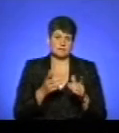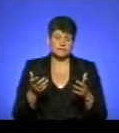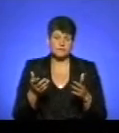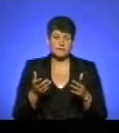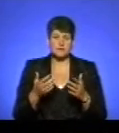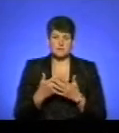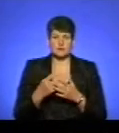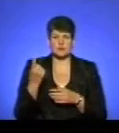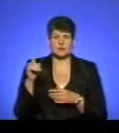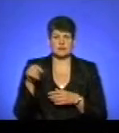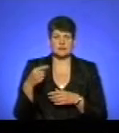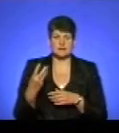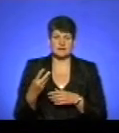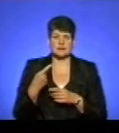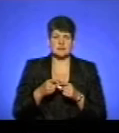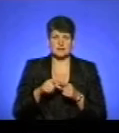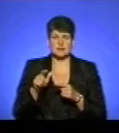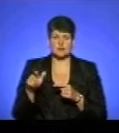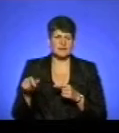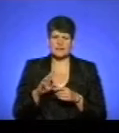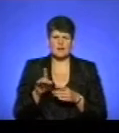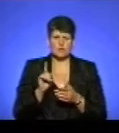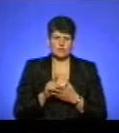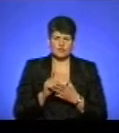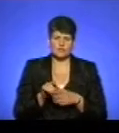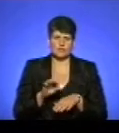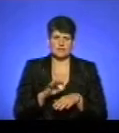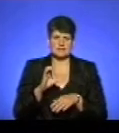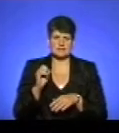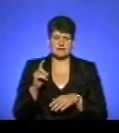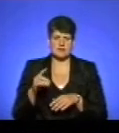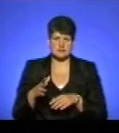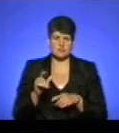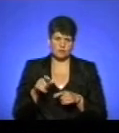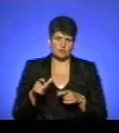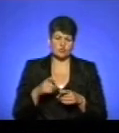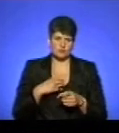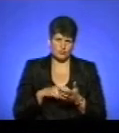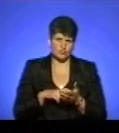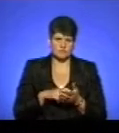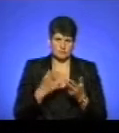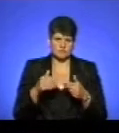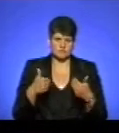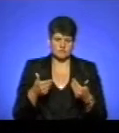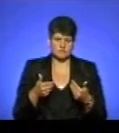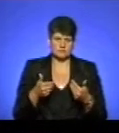третині з цих людей… Тобто не обов'язково ці тварини хворі на сказ? Можуть бути просто люди перестраховуватися і звертаються?